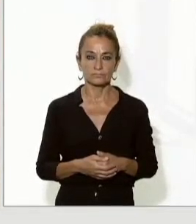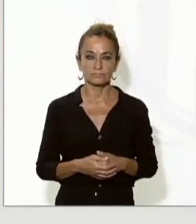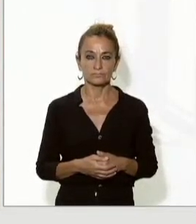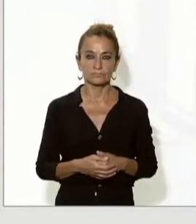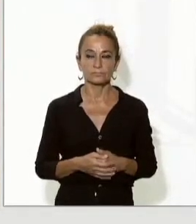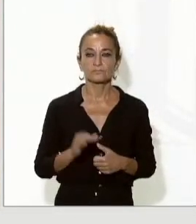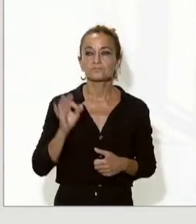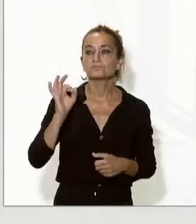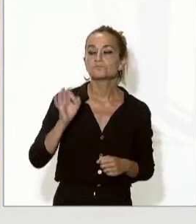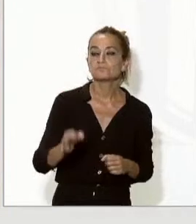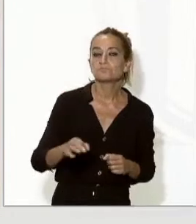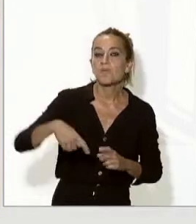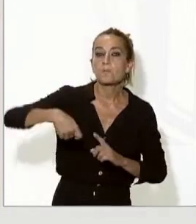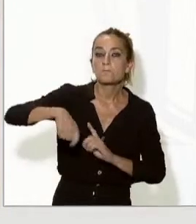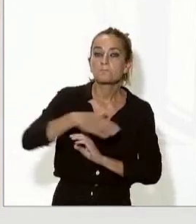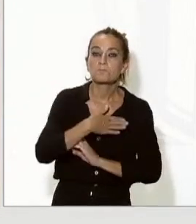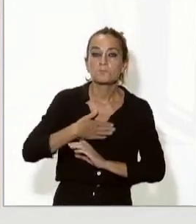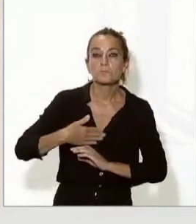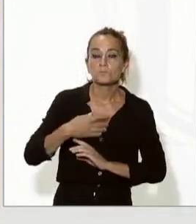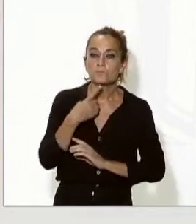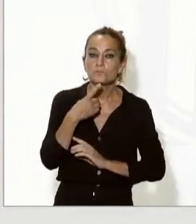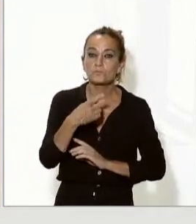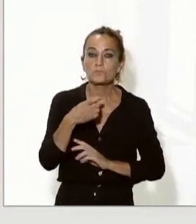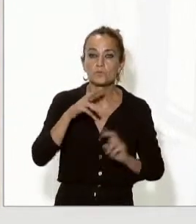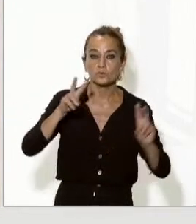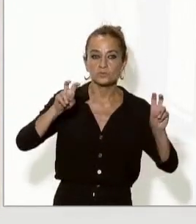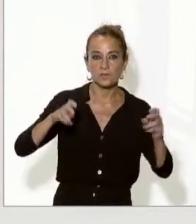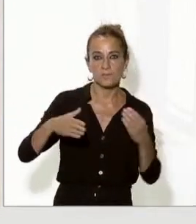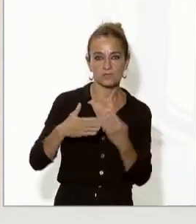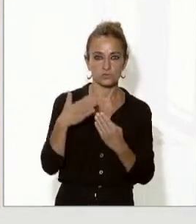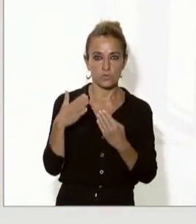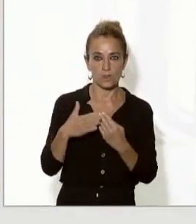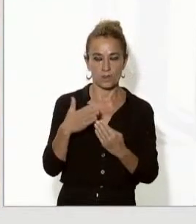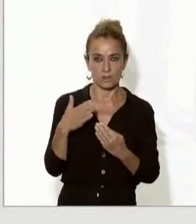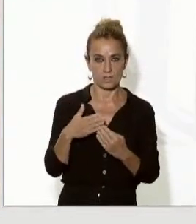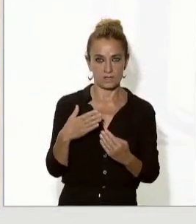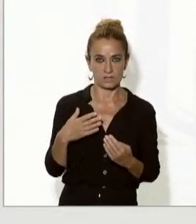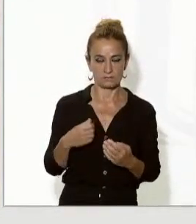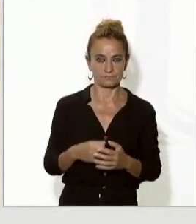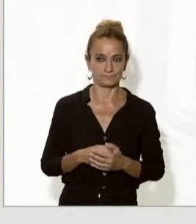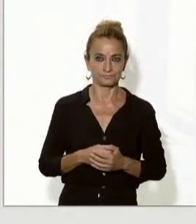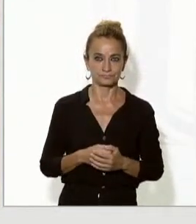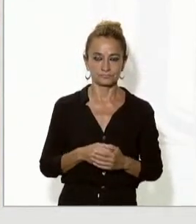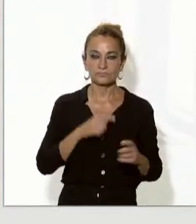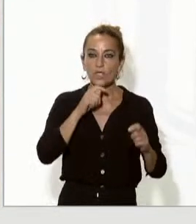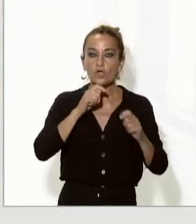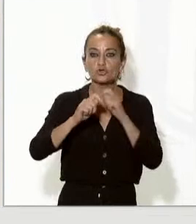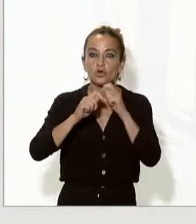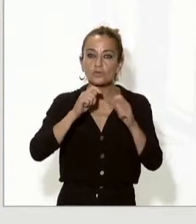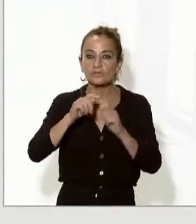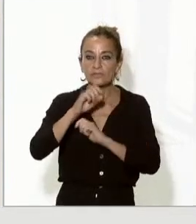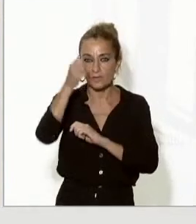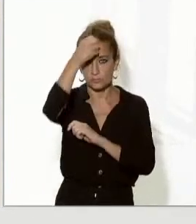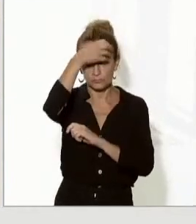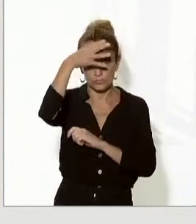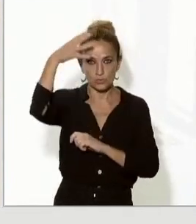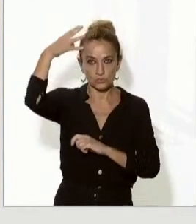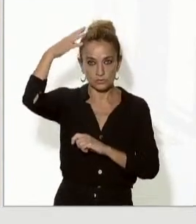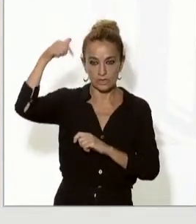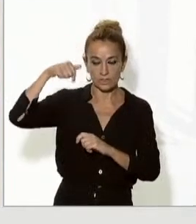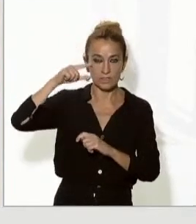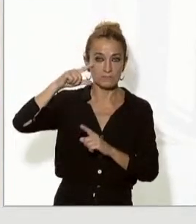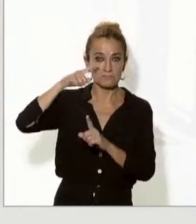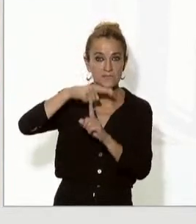M'agradaria preguntar-li sobre una altra qüestió més d'actualitat que és aquesta compareixença del president Carles Puigdemont aquest